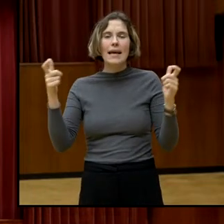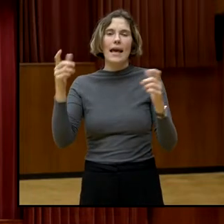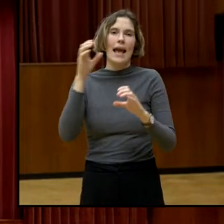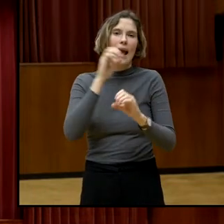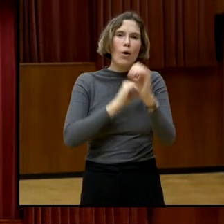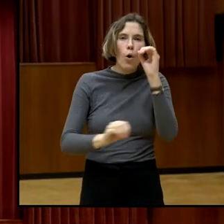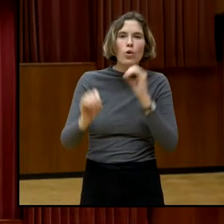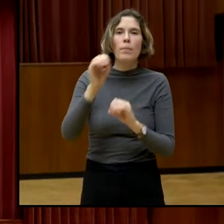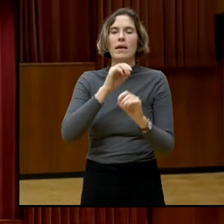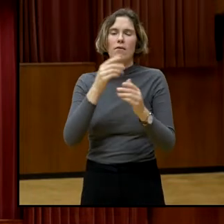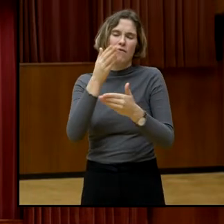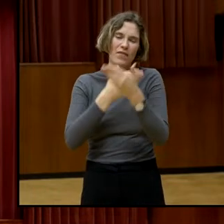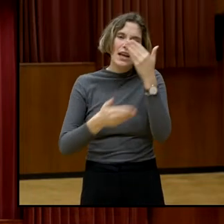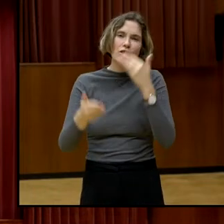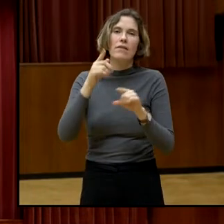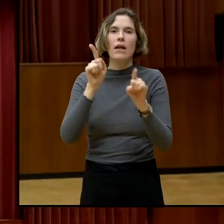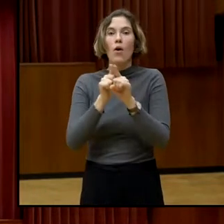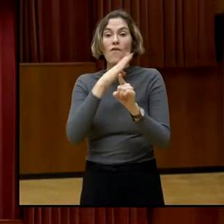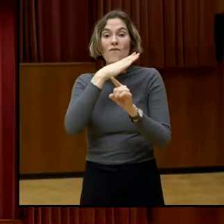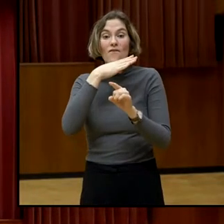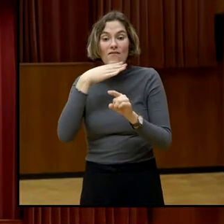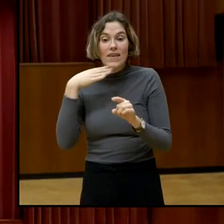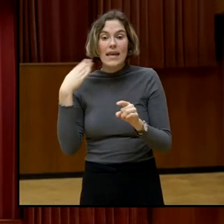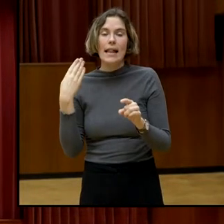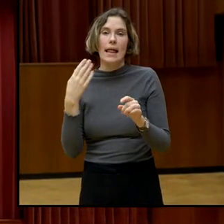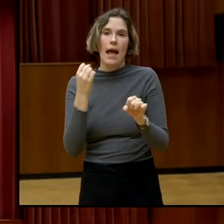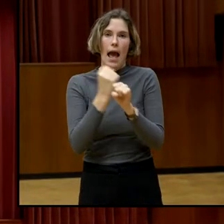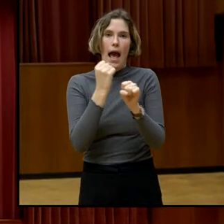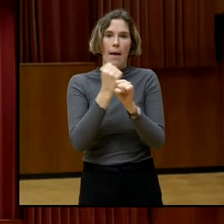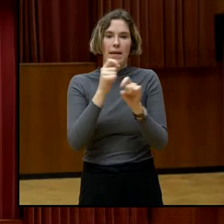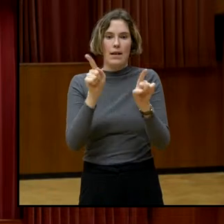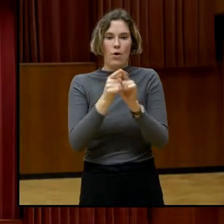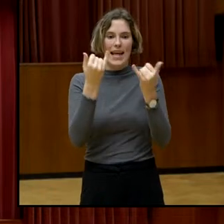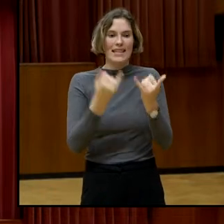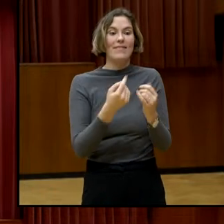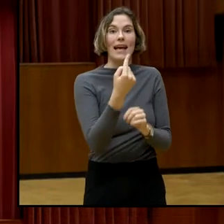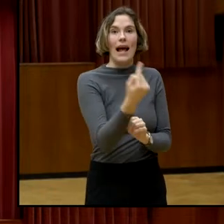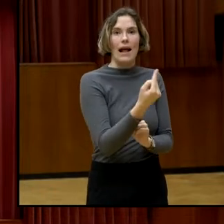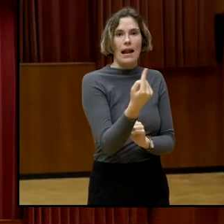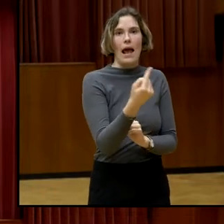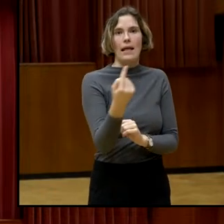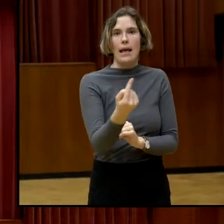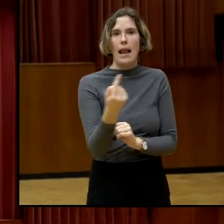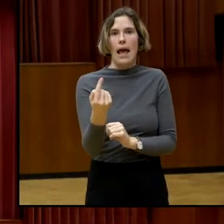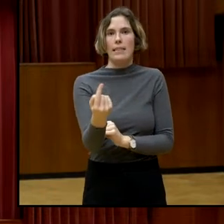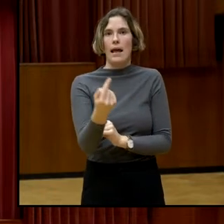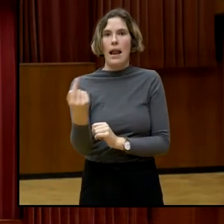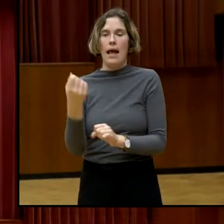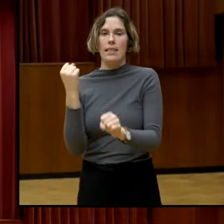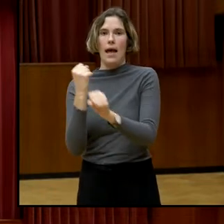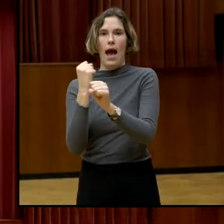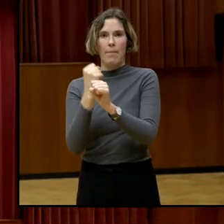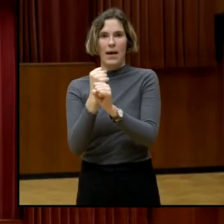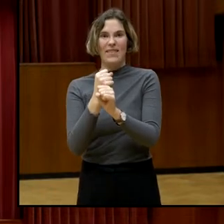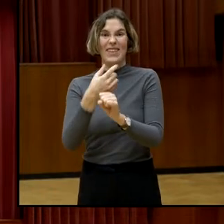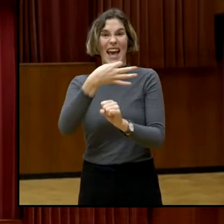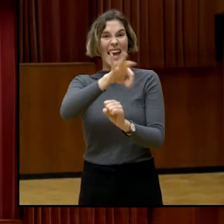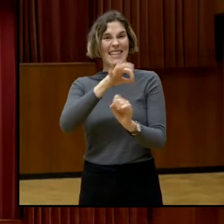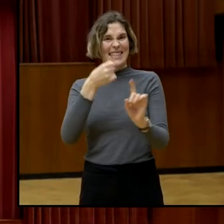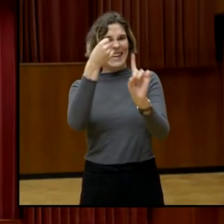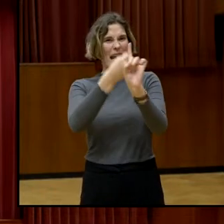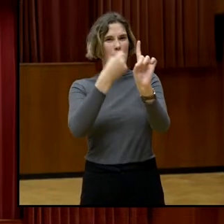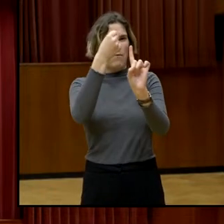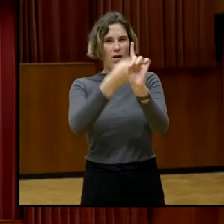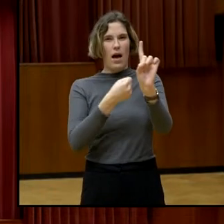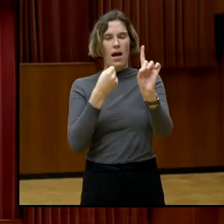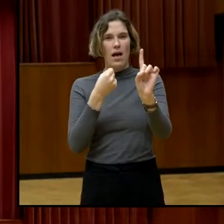ohne Sicherheit vereinzelt, also EinzelkämpferInnen sozusagen, die Mitsprache am